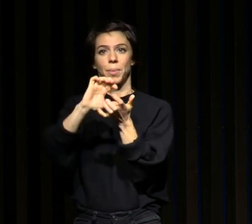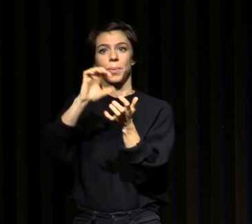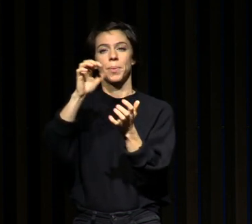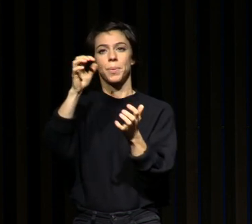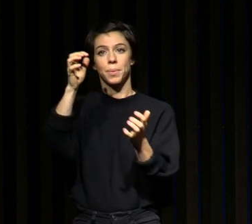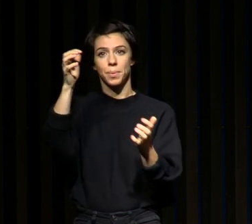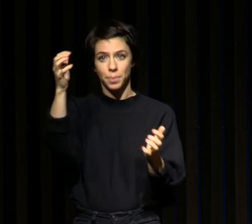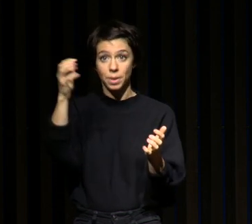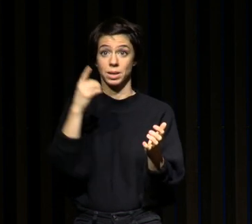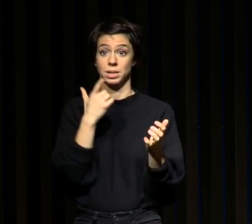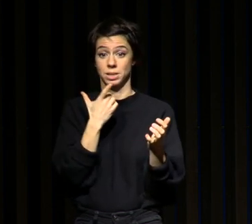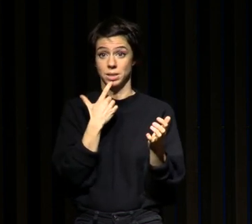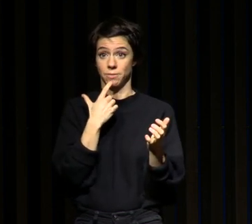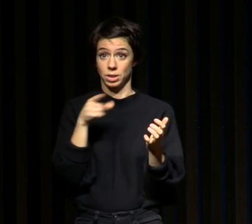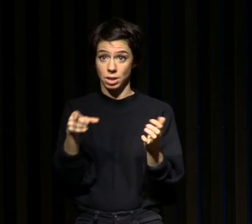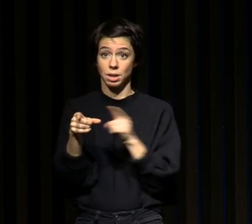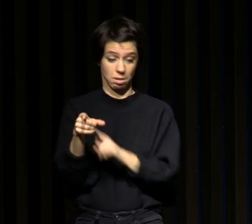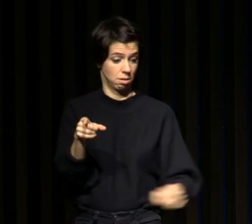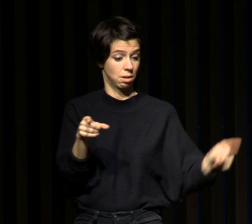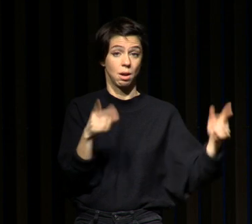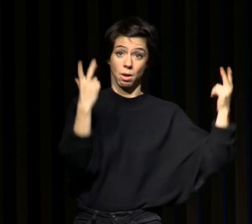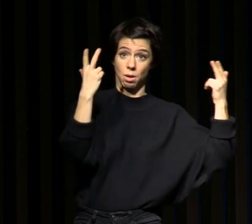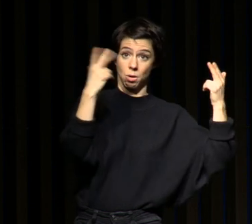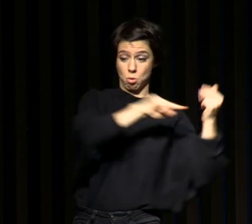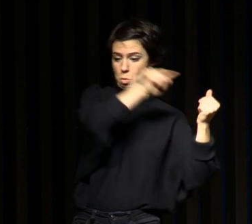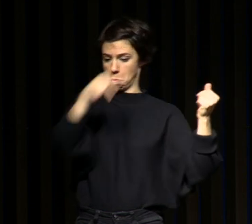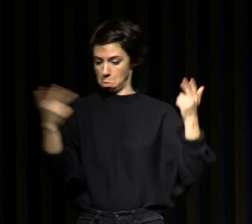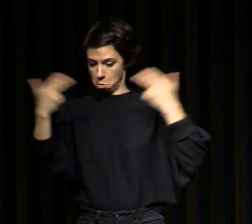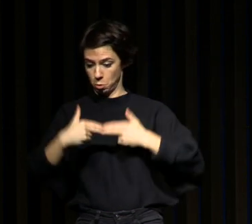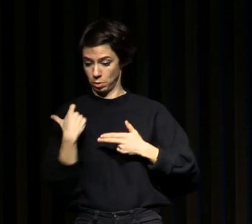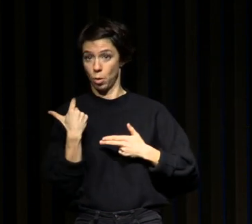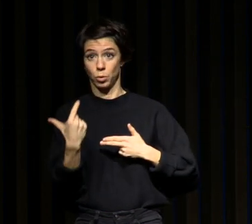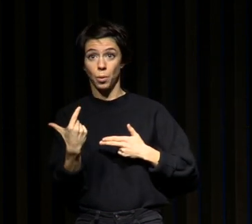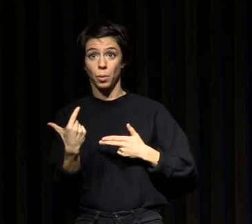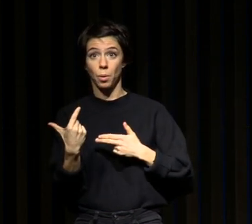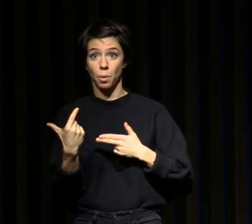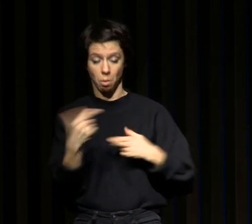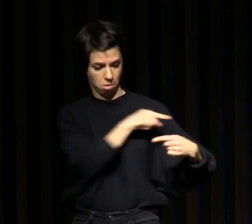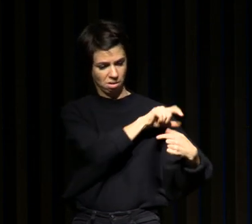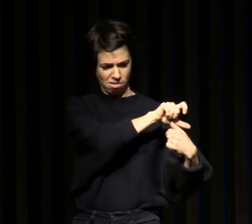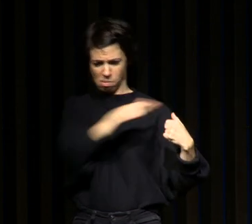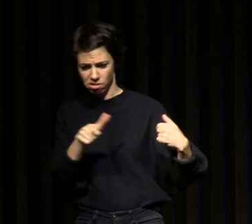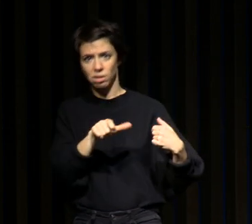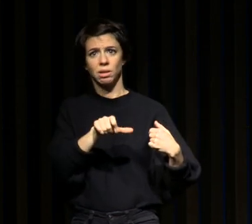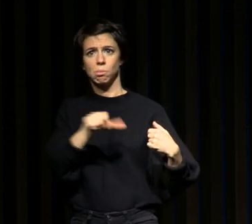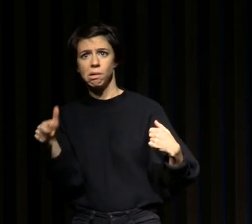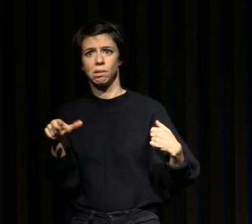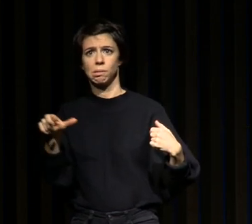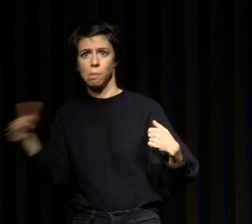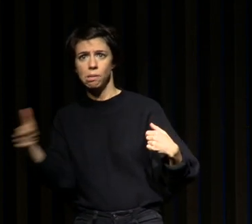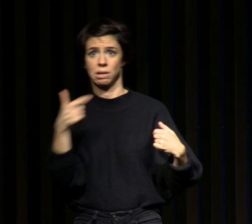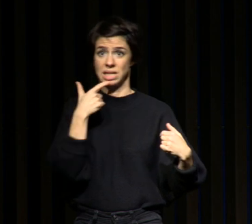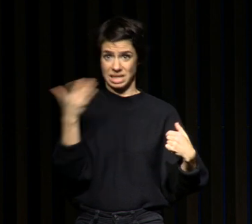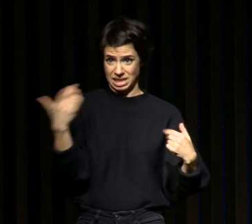la profonde nocturne de votre sommeil lors de la nuit 2. Donc, c'est sur ces deux jambes, la jambe chronobiologique et la jambe